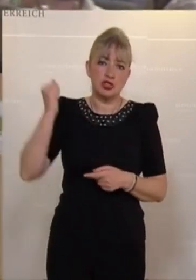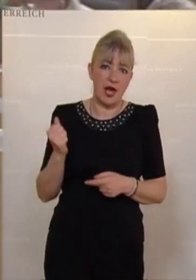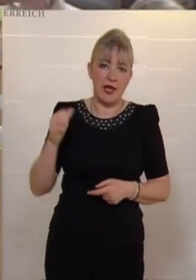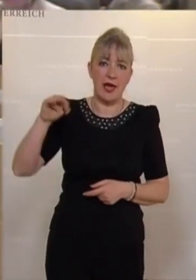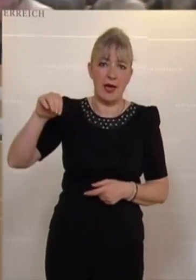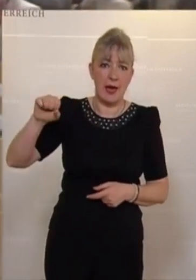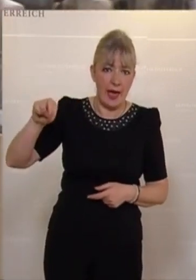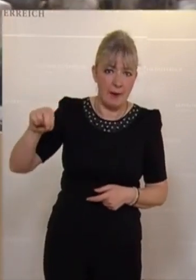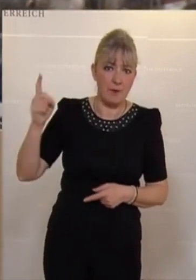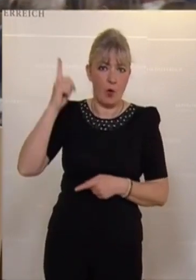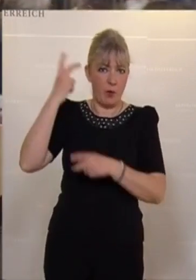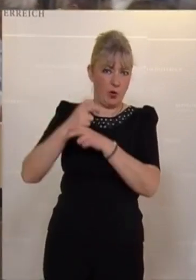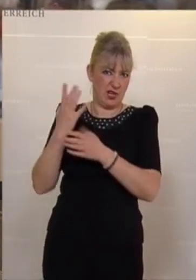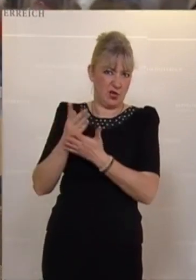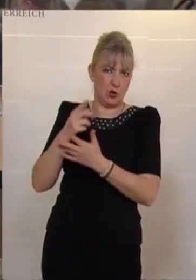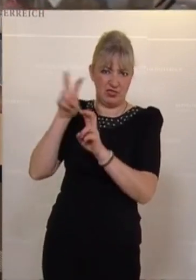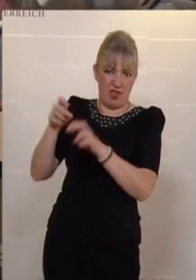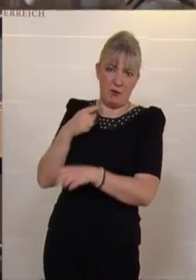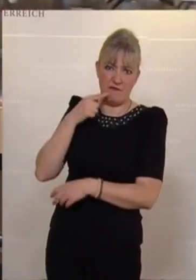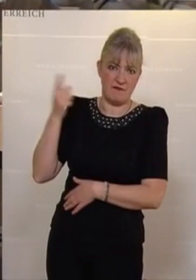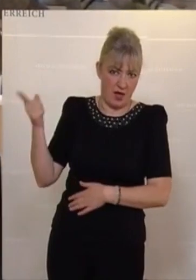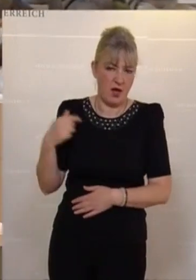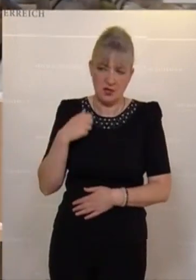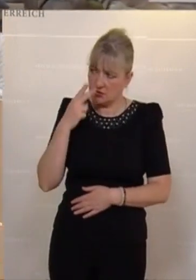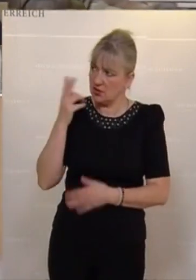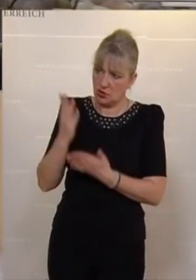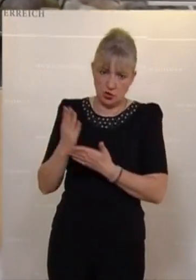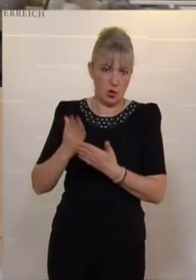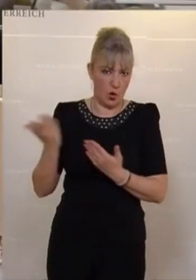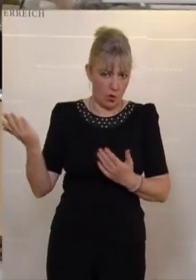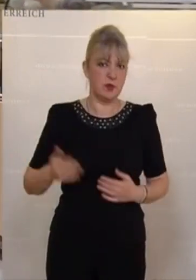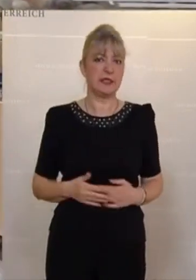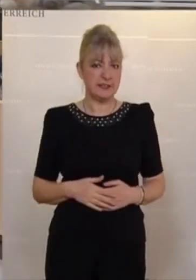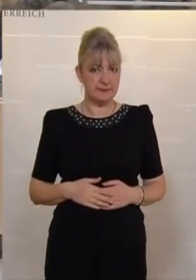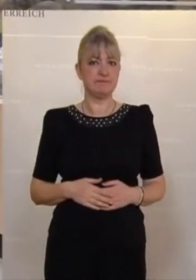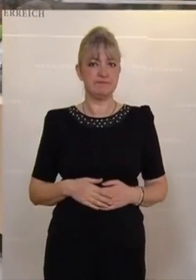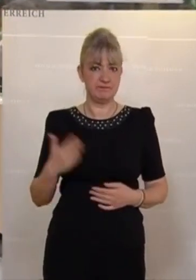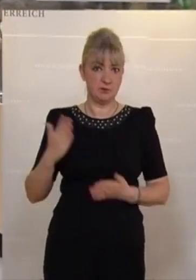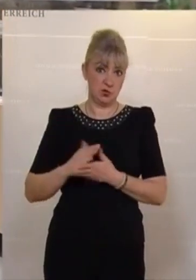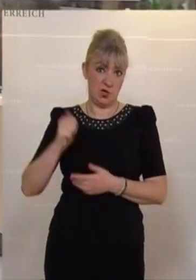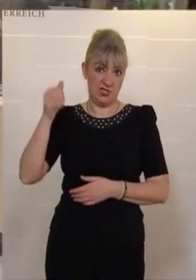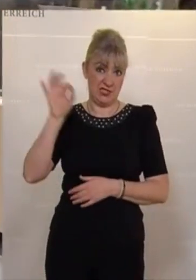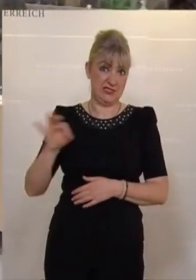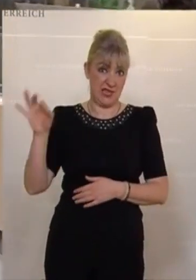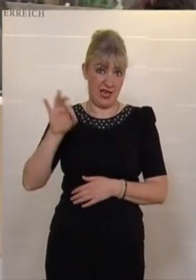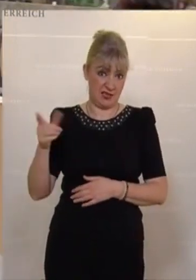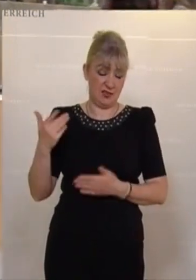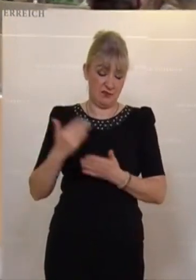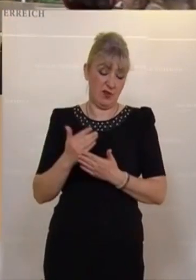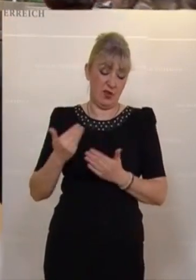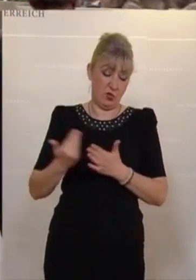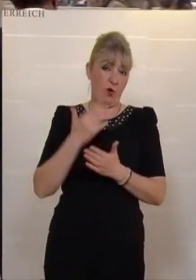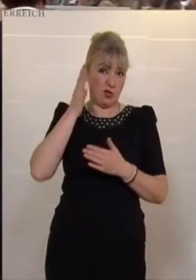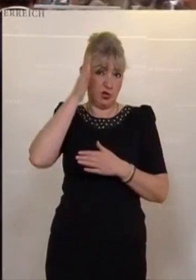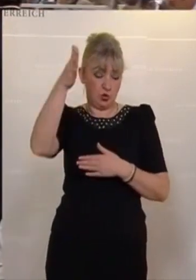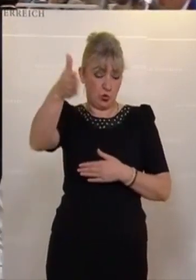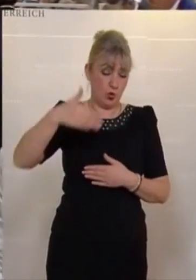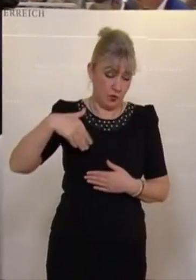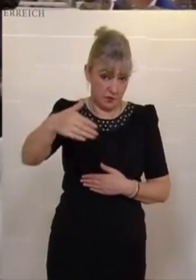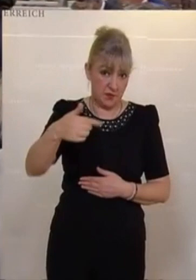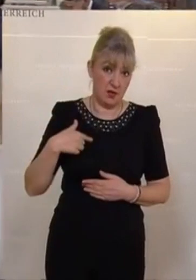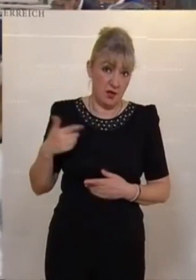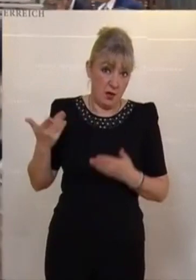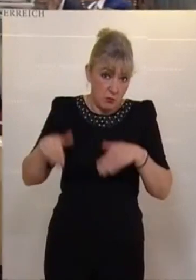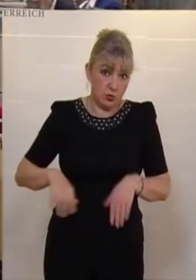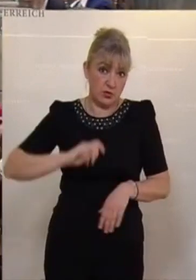MAN in Oberösterreich angesprochen, da sehen wir das. Das ist ein erster Vorbote dieses neuen Morgens, auf das wir uns einstellen